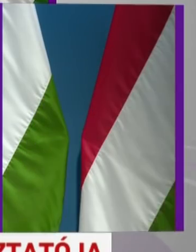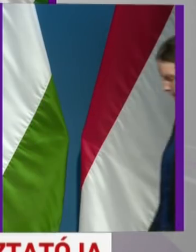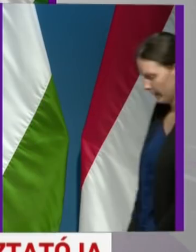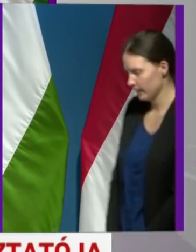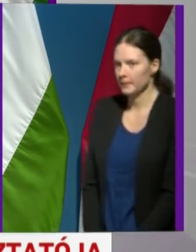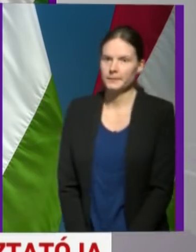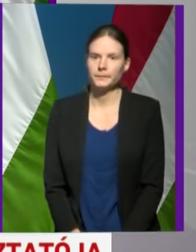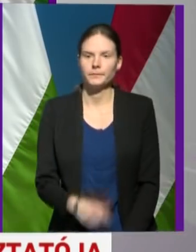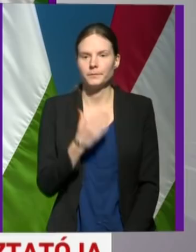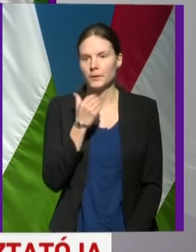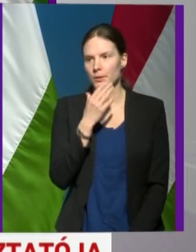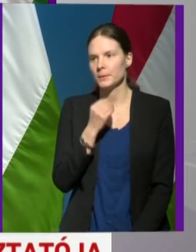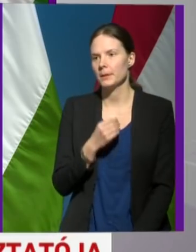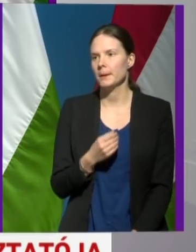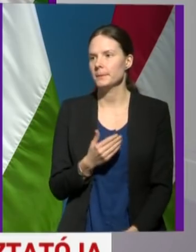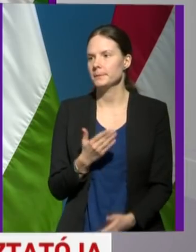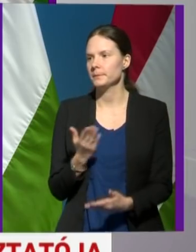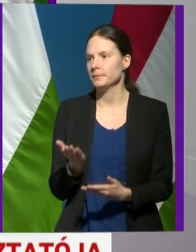Köszönöm szépen. Tessék.